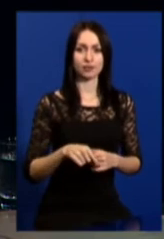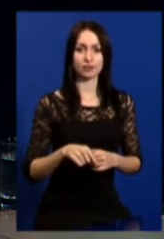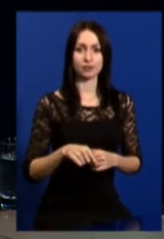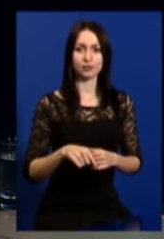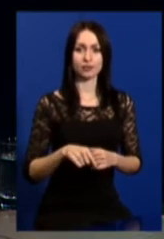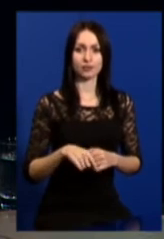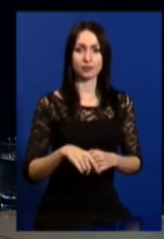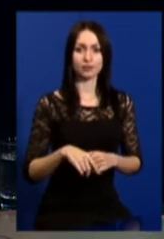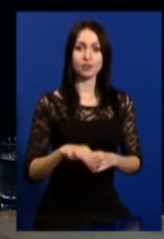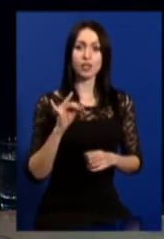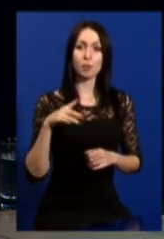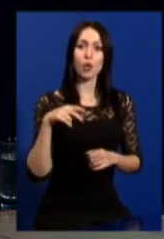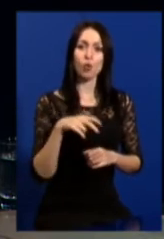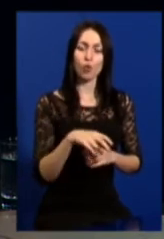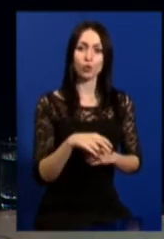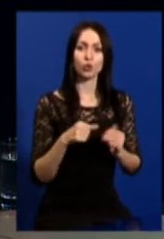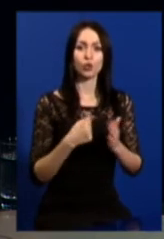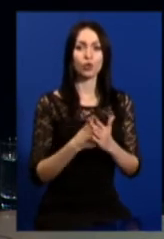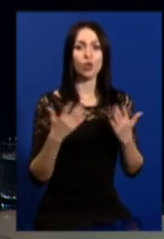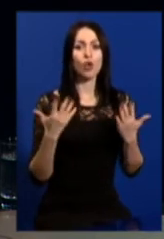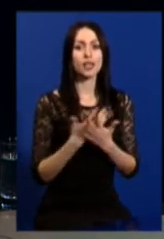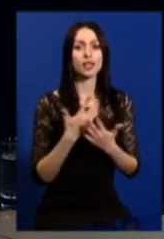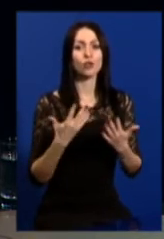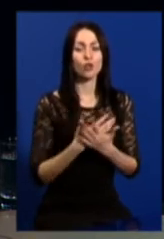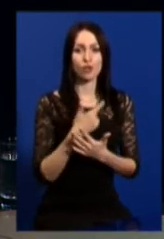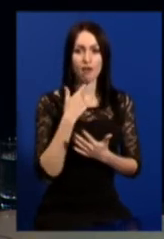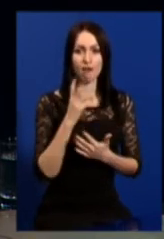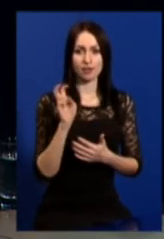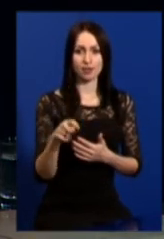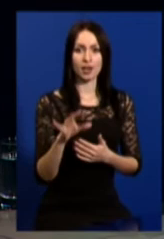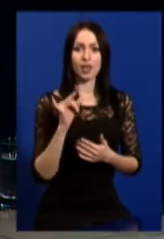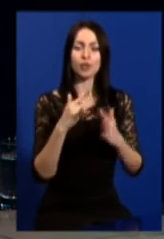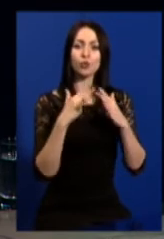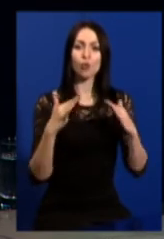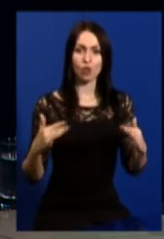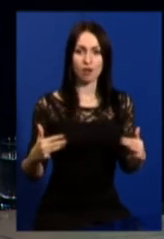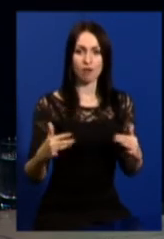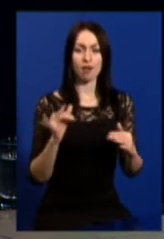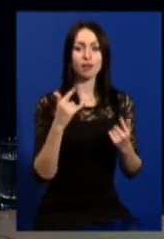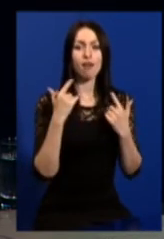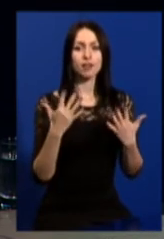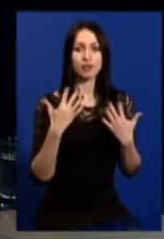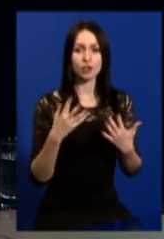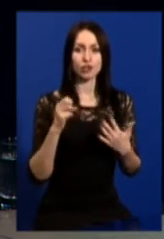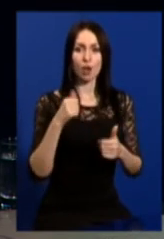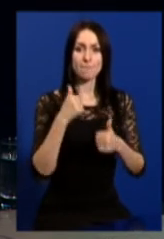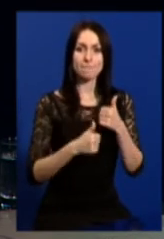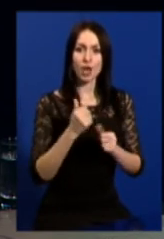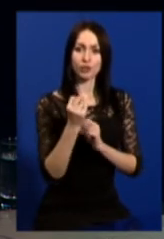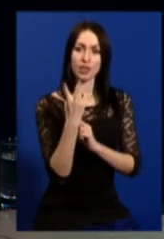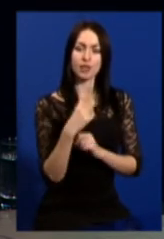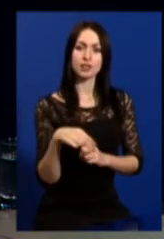і походи до кінотеатрів, і ялинка, і, звичайно, матч 12